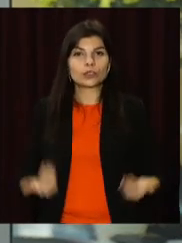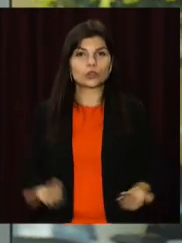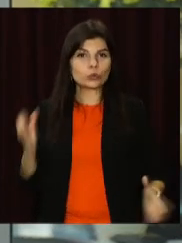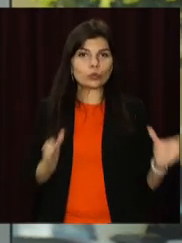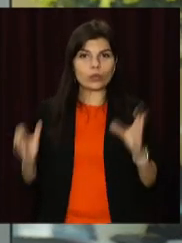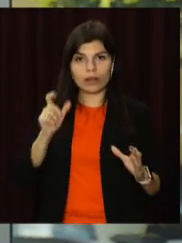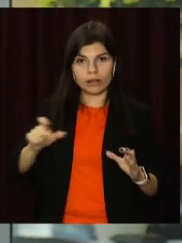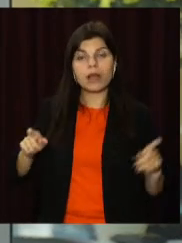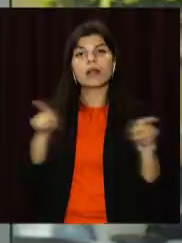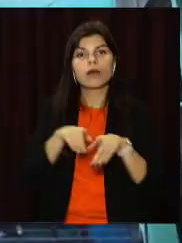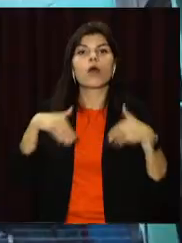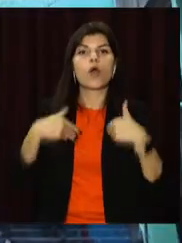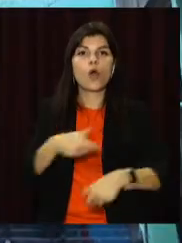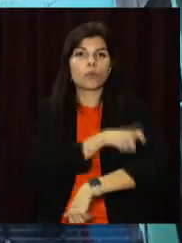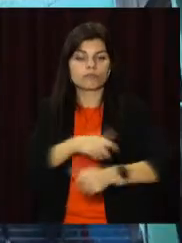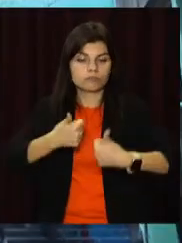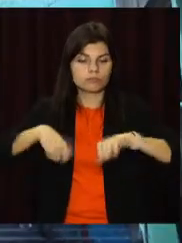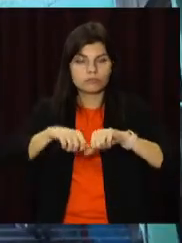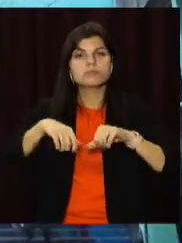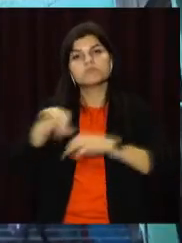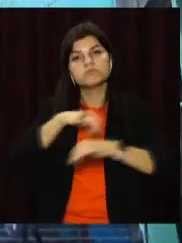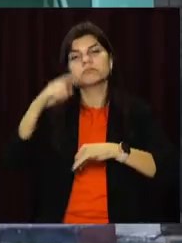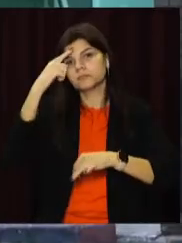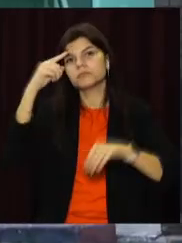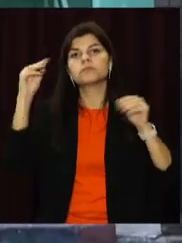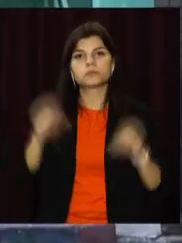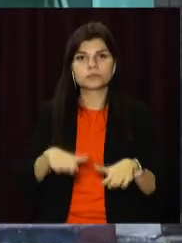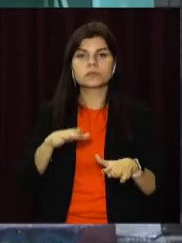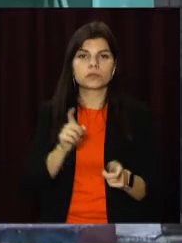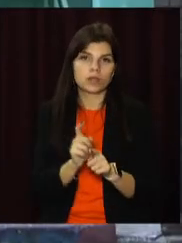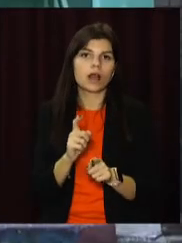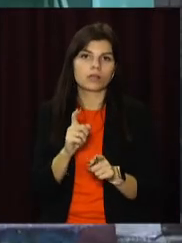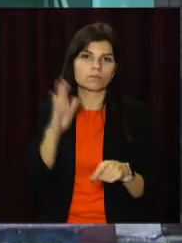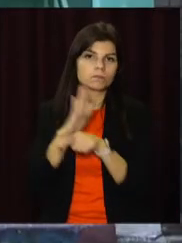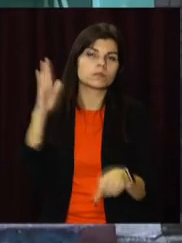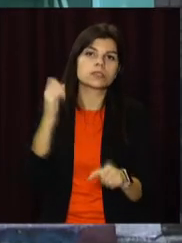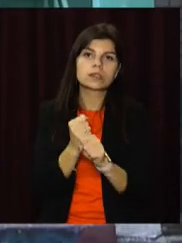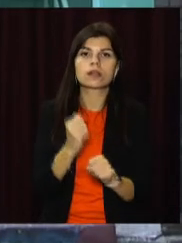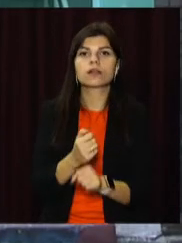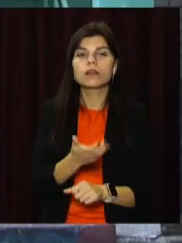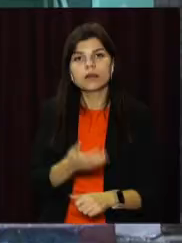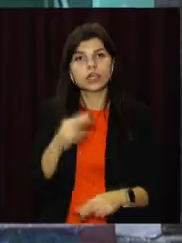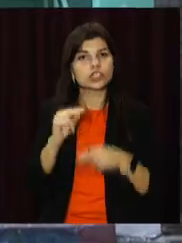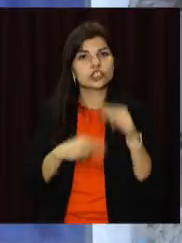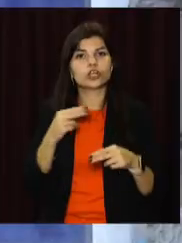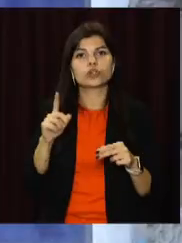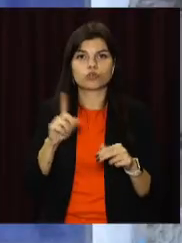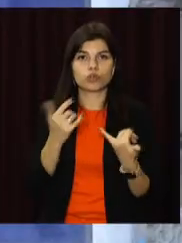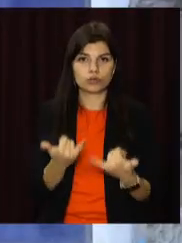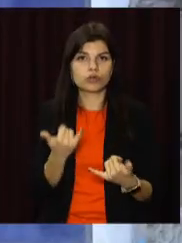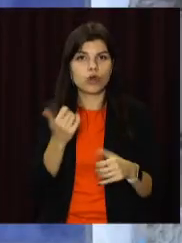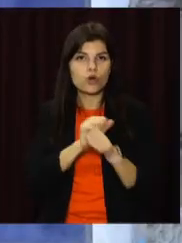рекомендація обласної комісії з питань техногенно-екологічної безпеки та надзвичайних ситуацій. Через стрімке розповсюдження